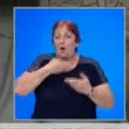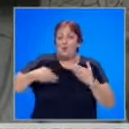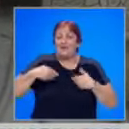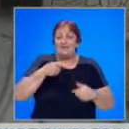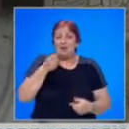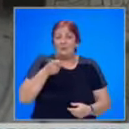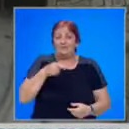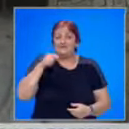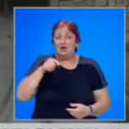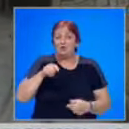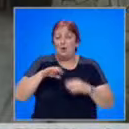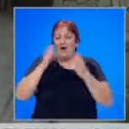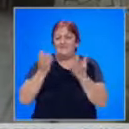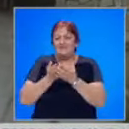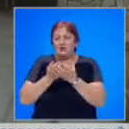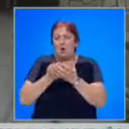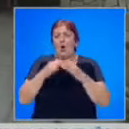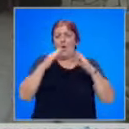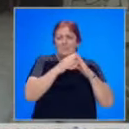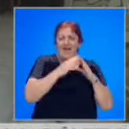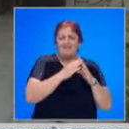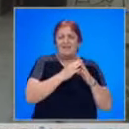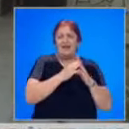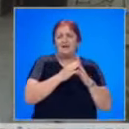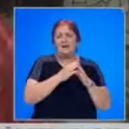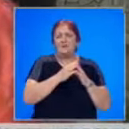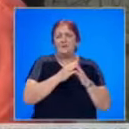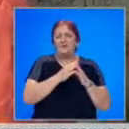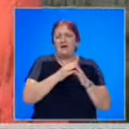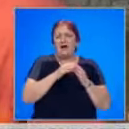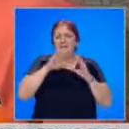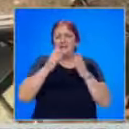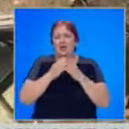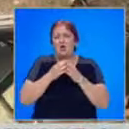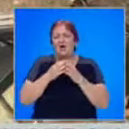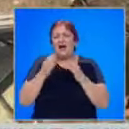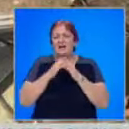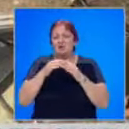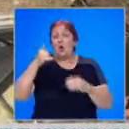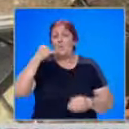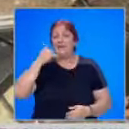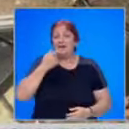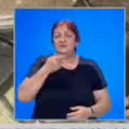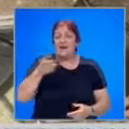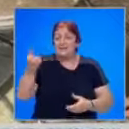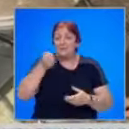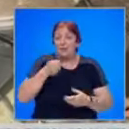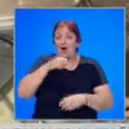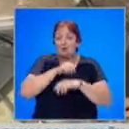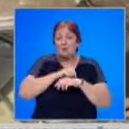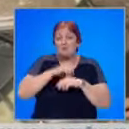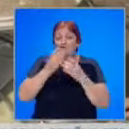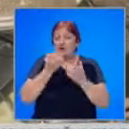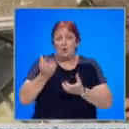при вас? Тук се цялата стреха всичко, племня. И сега спасяваме къщата. Обадиха ми се и се прибрях от поводив.